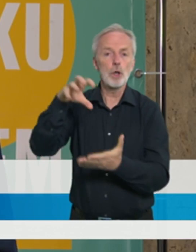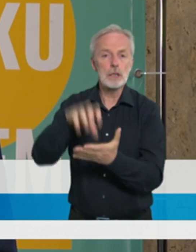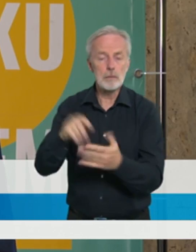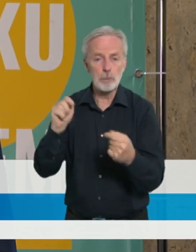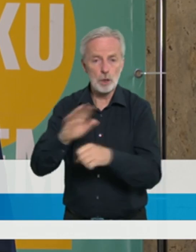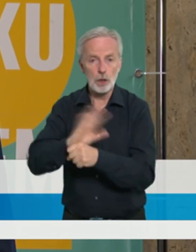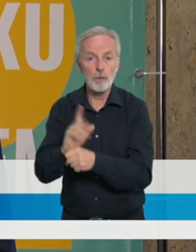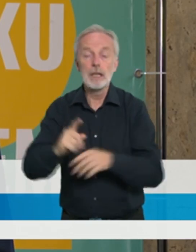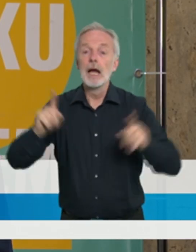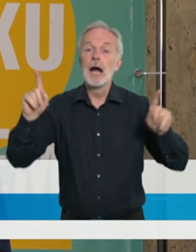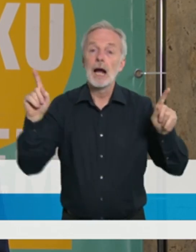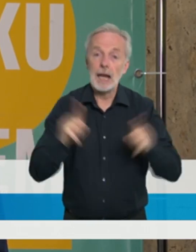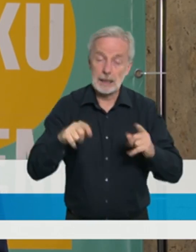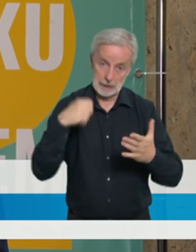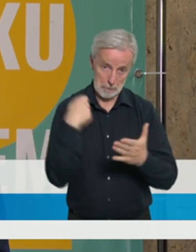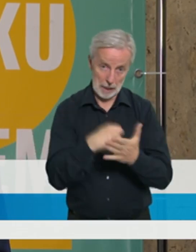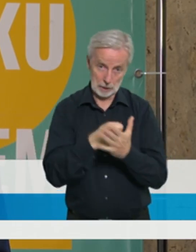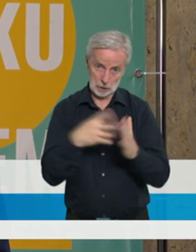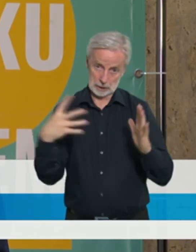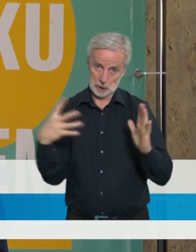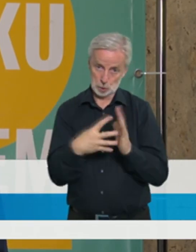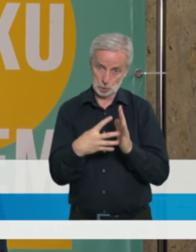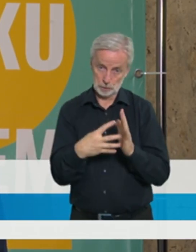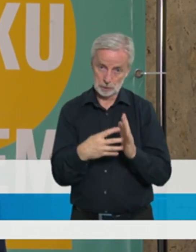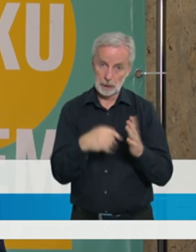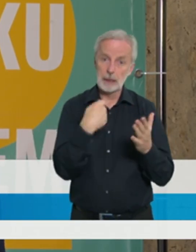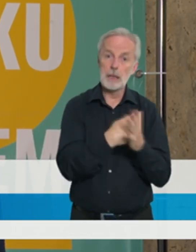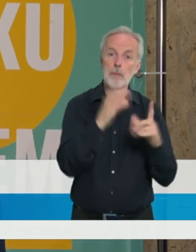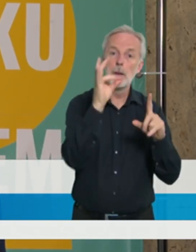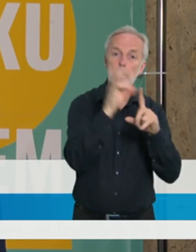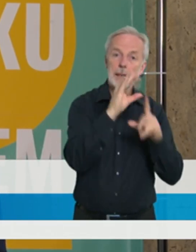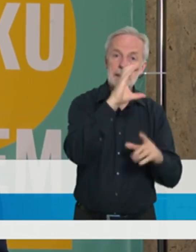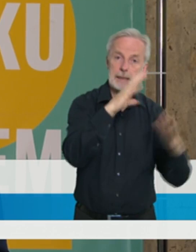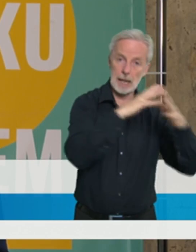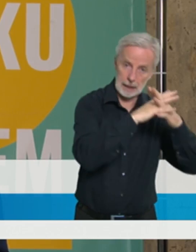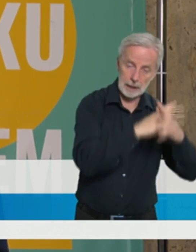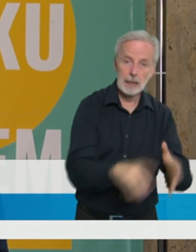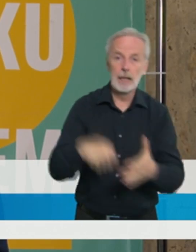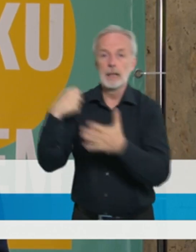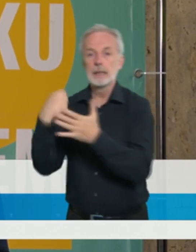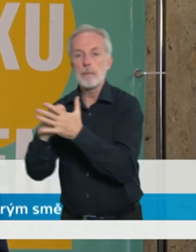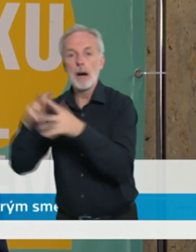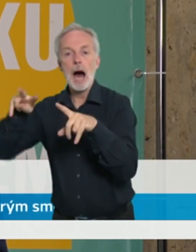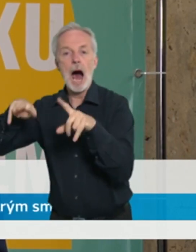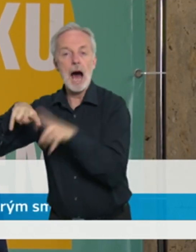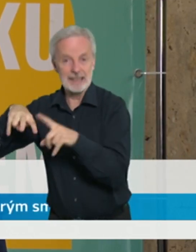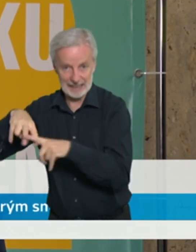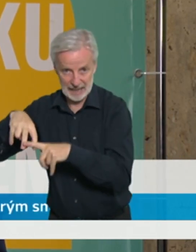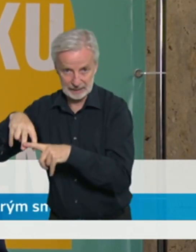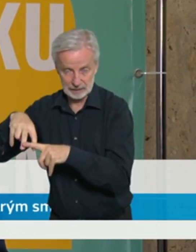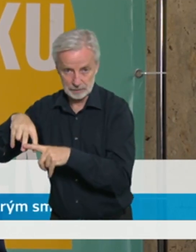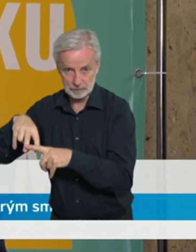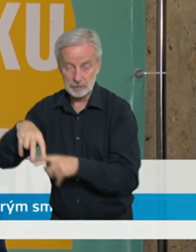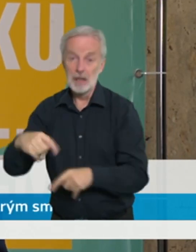platnosti testů, jak u PCR testů, tak u antigenních testů. Myslíme si, že zejména v této